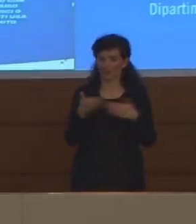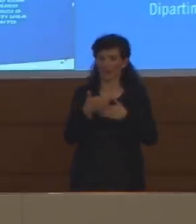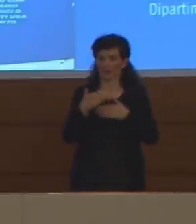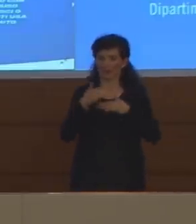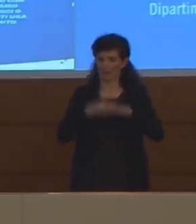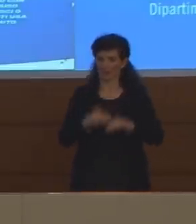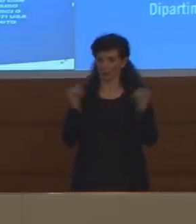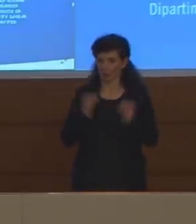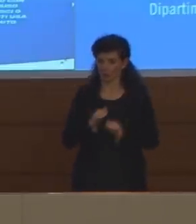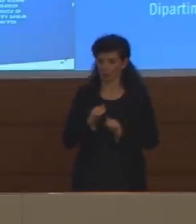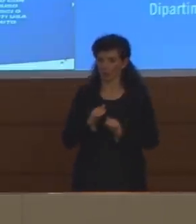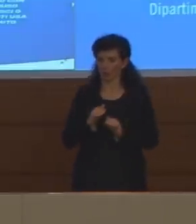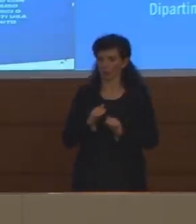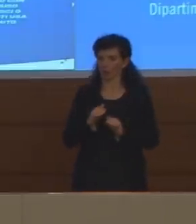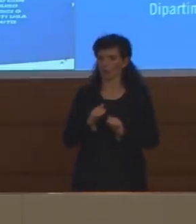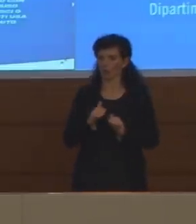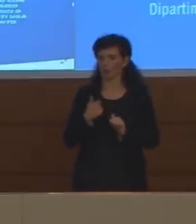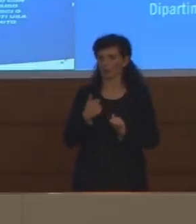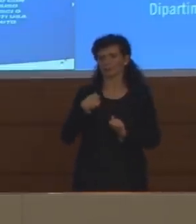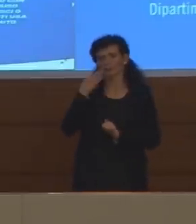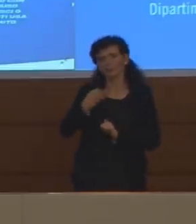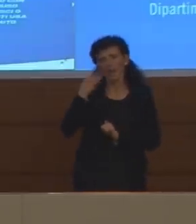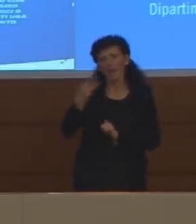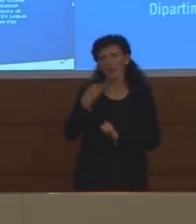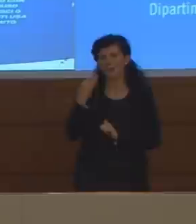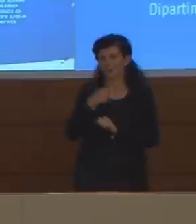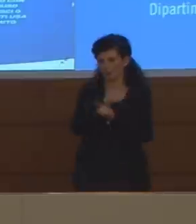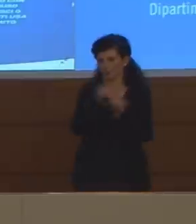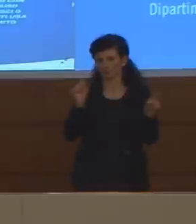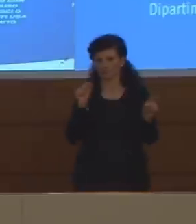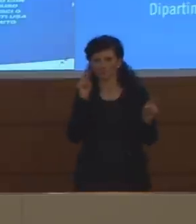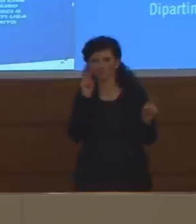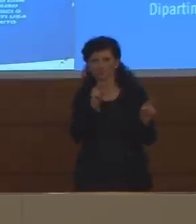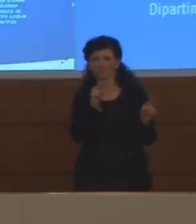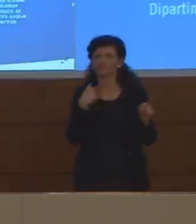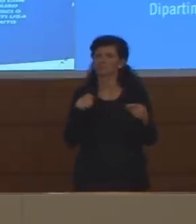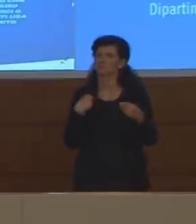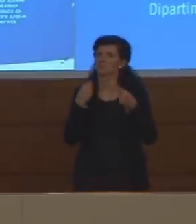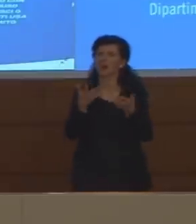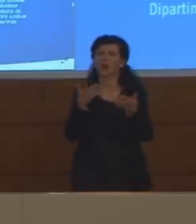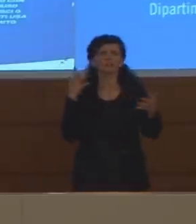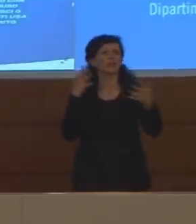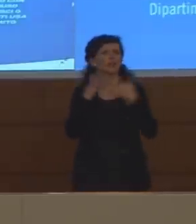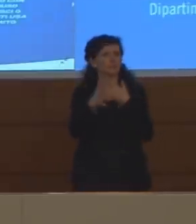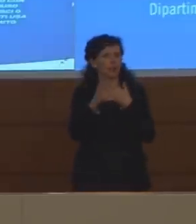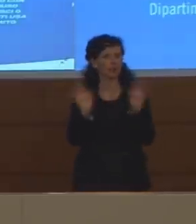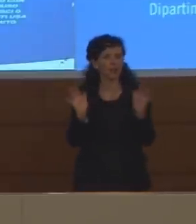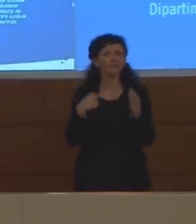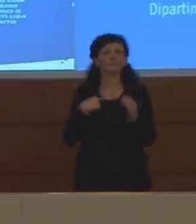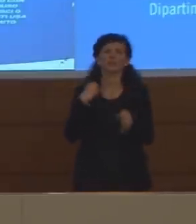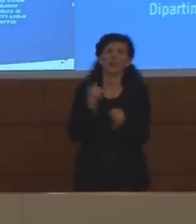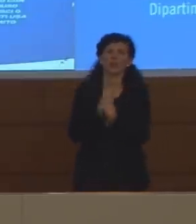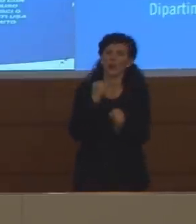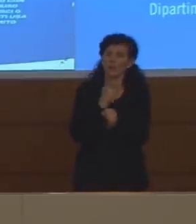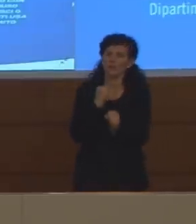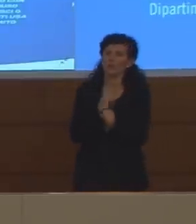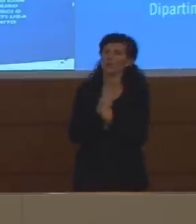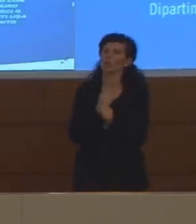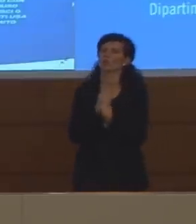avete visto abbiamo sempre assicurato la massima trasparenza e stiamo lavorando anche per